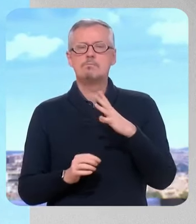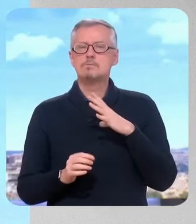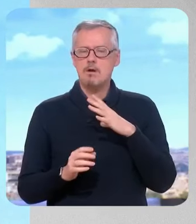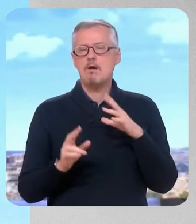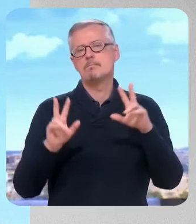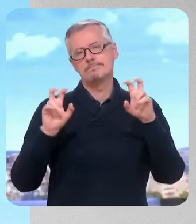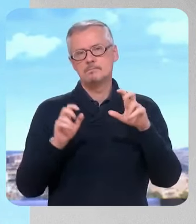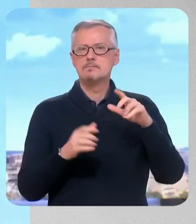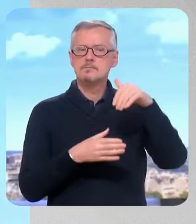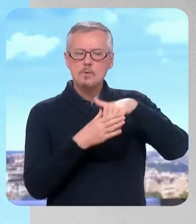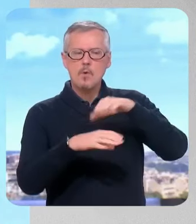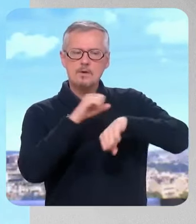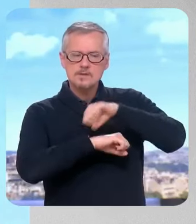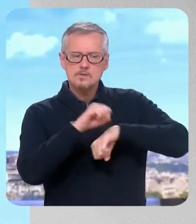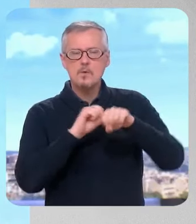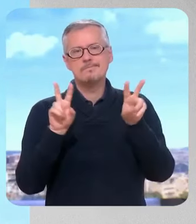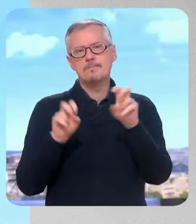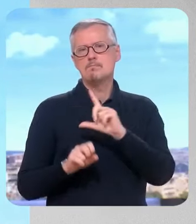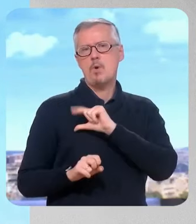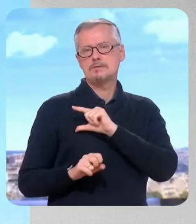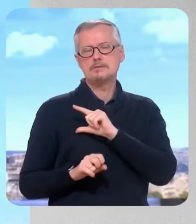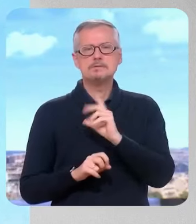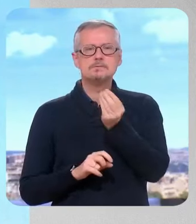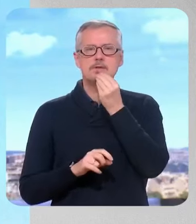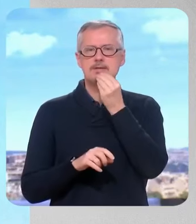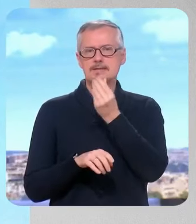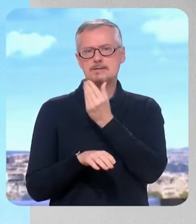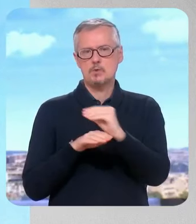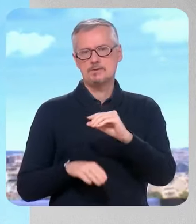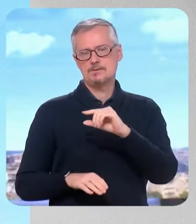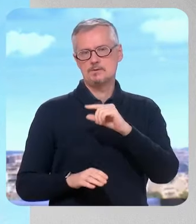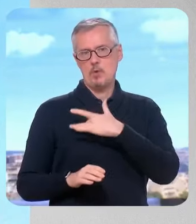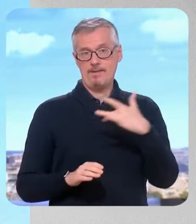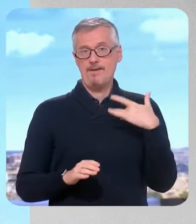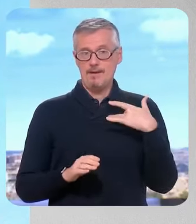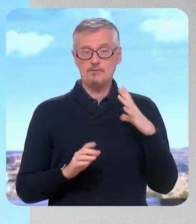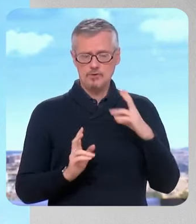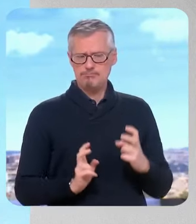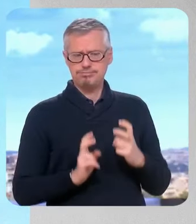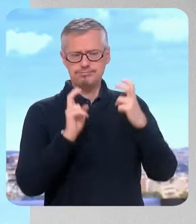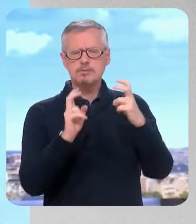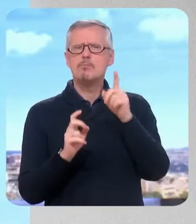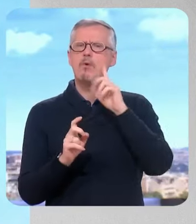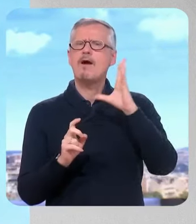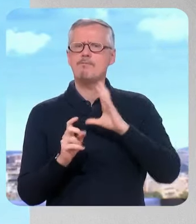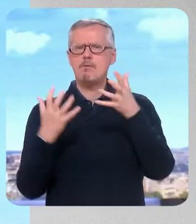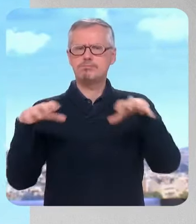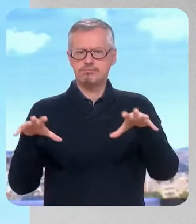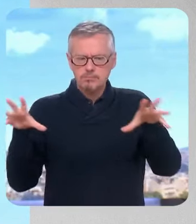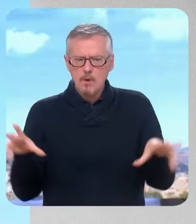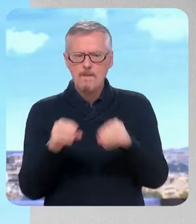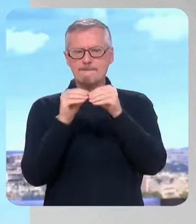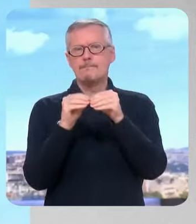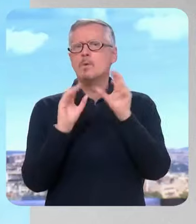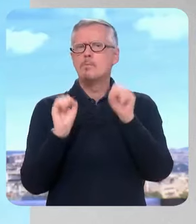la sécurité sanitaire. C'est-à-dire ces 50 000 contrôles de plus qui seront effectués cette année en 2024. C'était l'objectif de la fusion. C'était de faire en sorte qu'on puisse avoir plus de